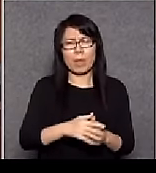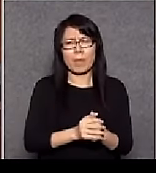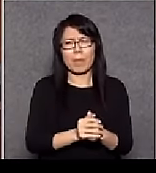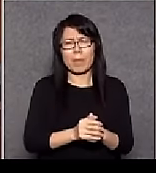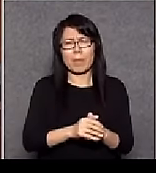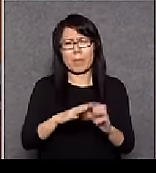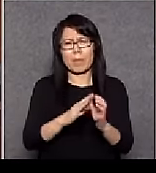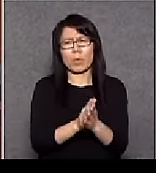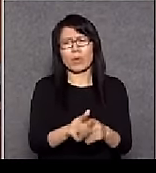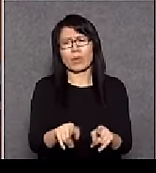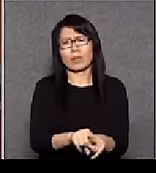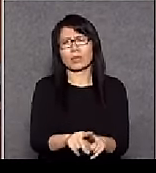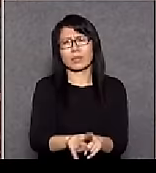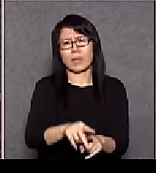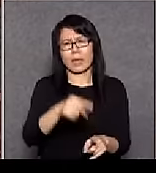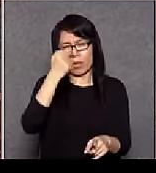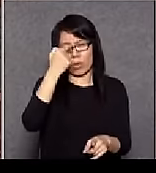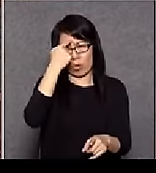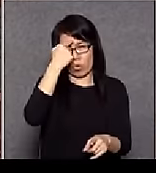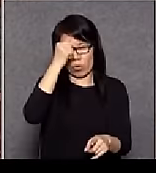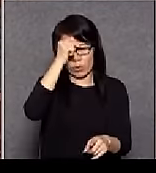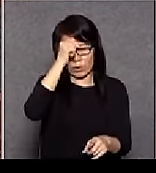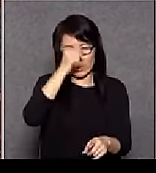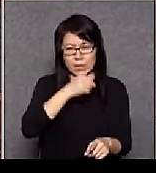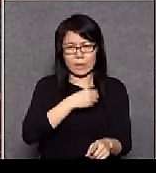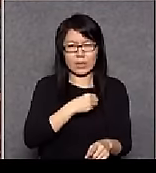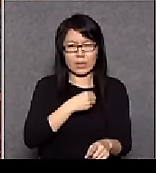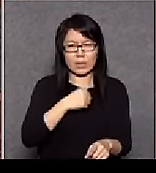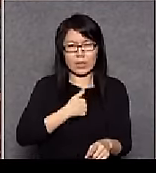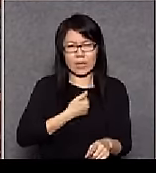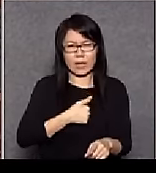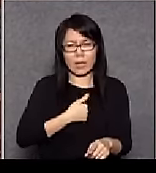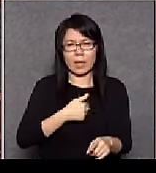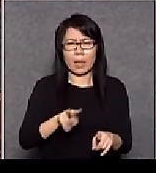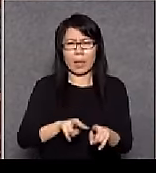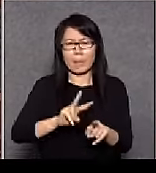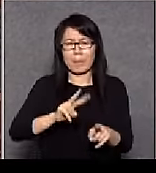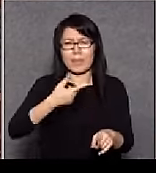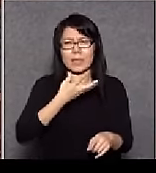家樓醫生呢一起做一個小學雞